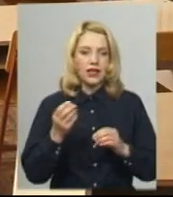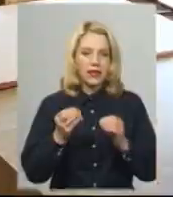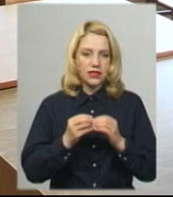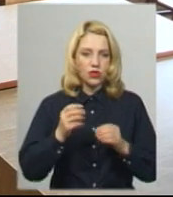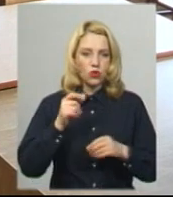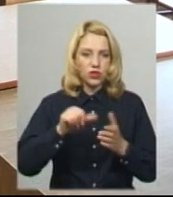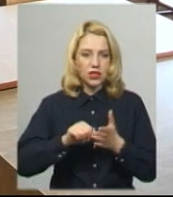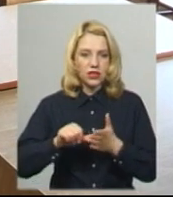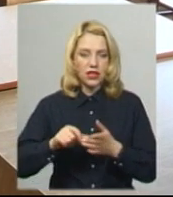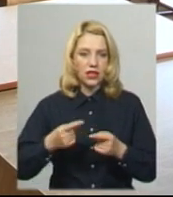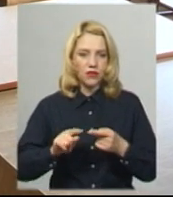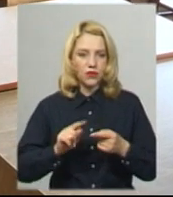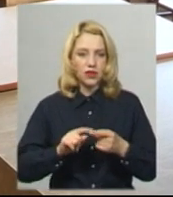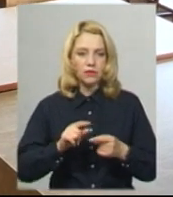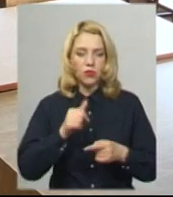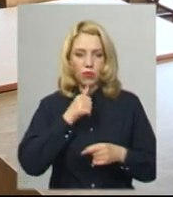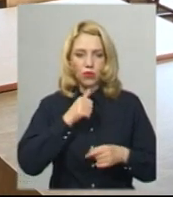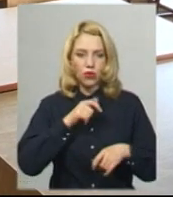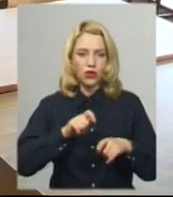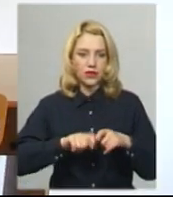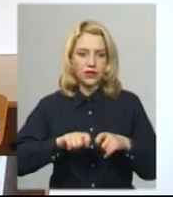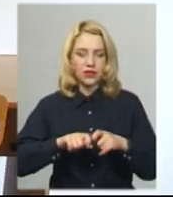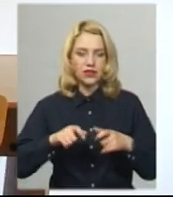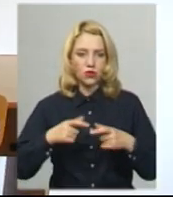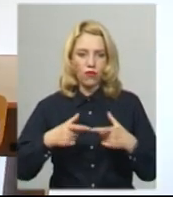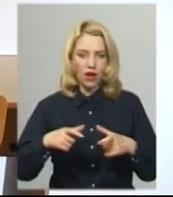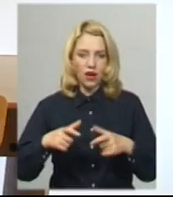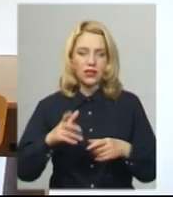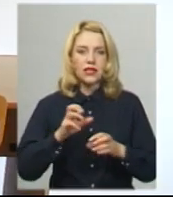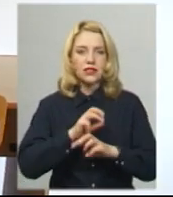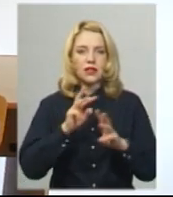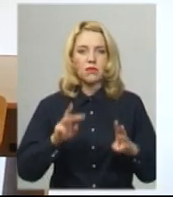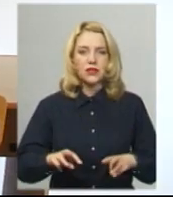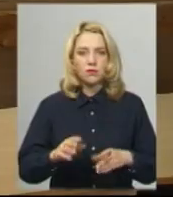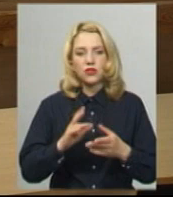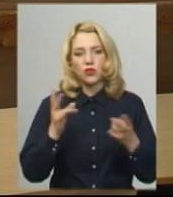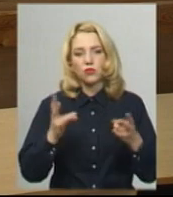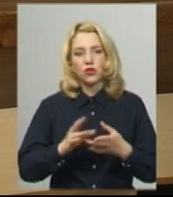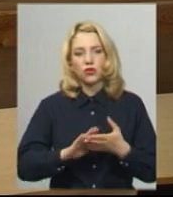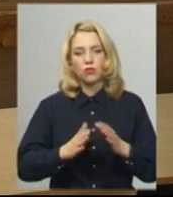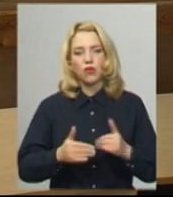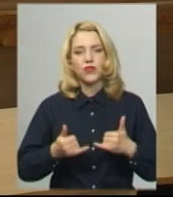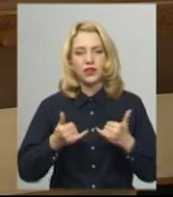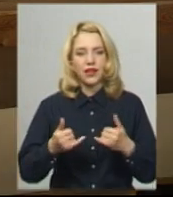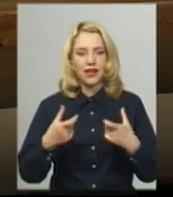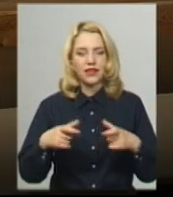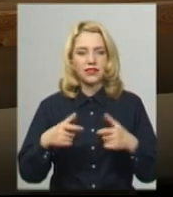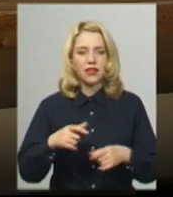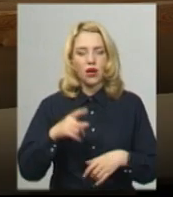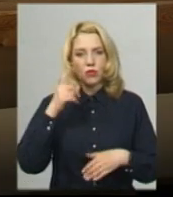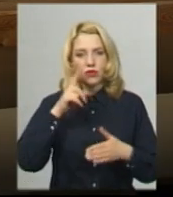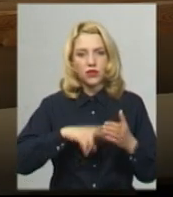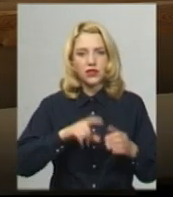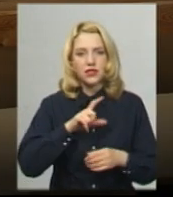сказала директорка навчального закладу Валентина Перандій. Каже, забезпечить необхідні умови для проведення тестування. Повірте, що ЗНО – це